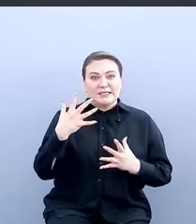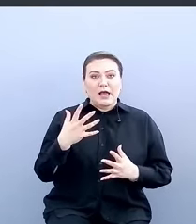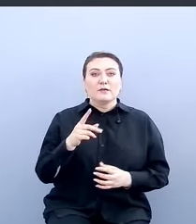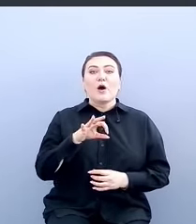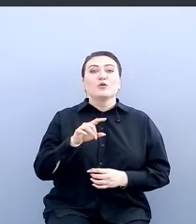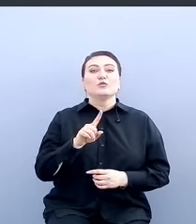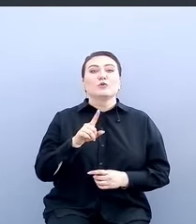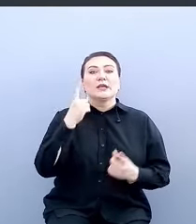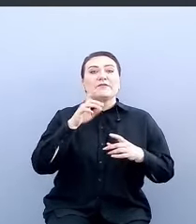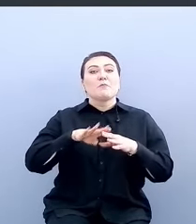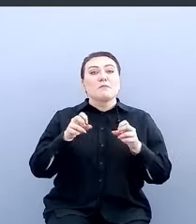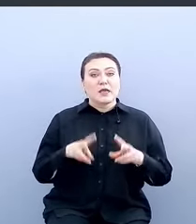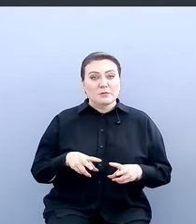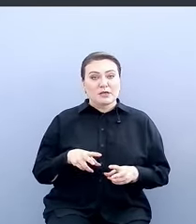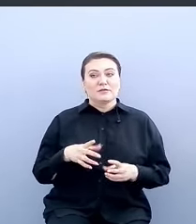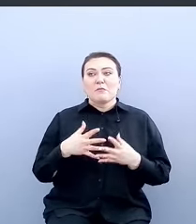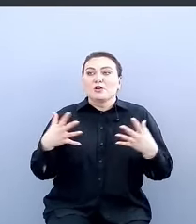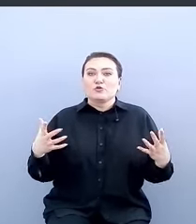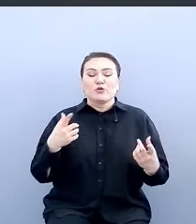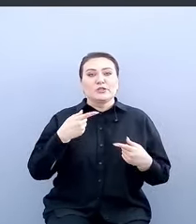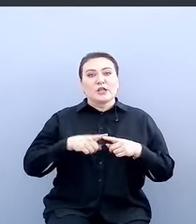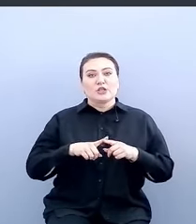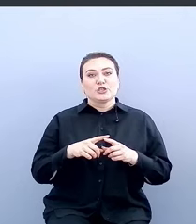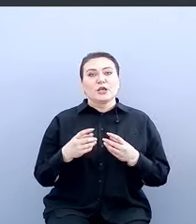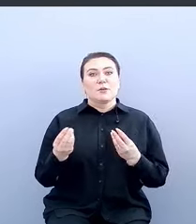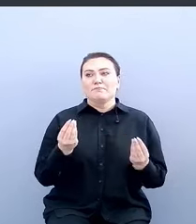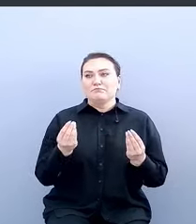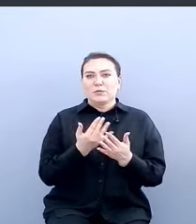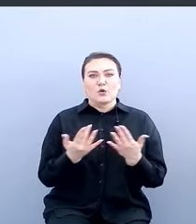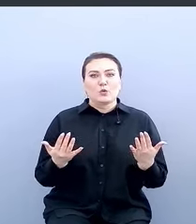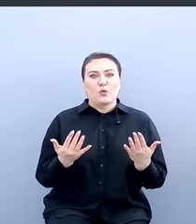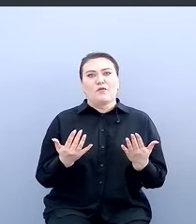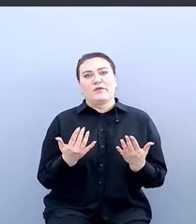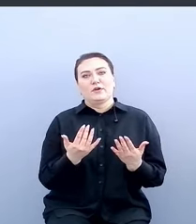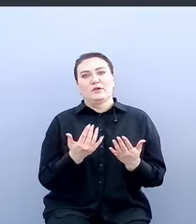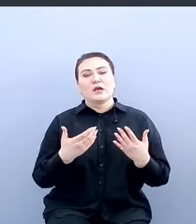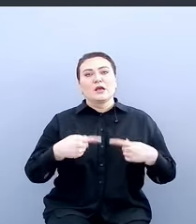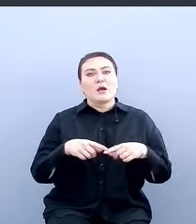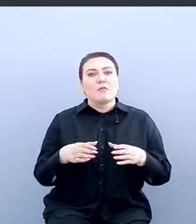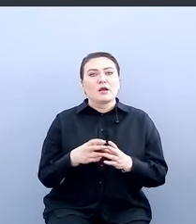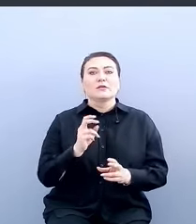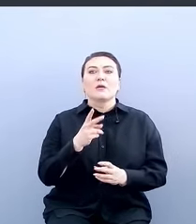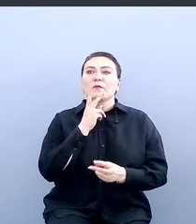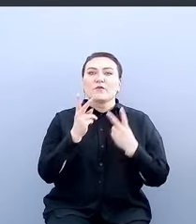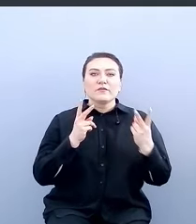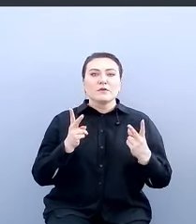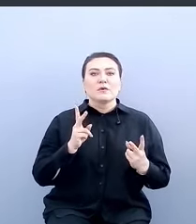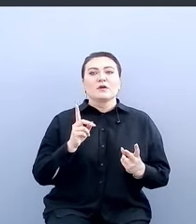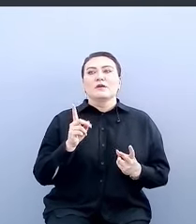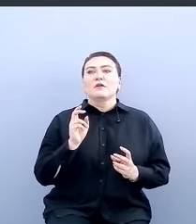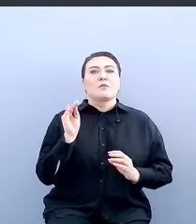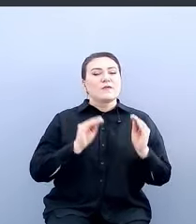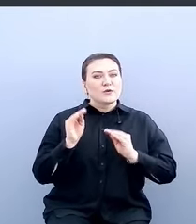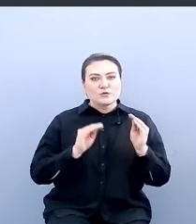такое инфобез в большой технологической продуктовой компании, как мы его видим, как мы его строим и к чему